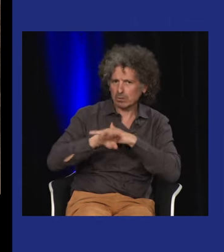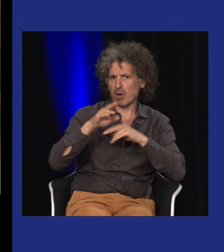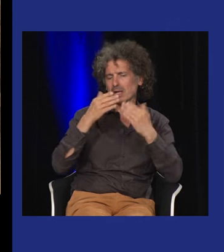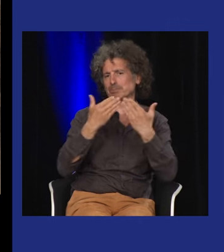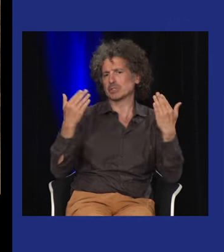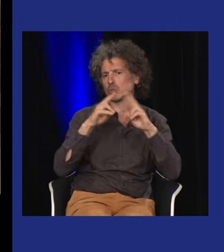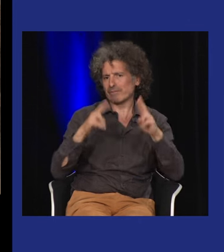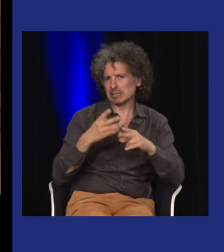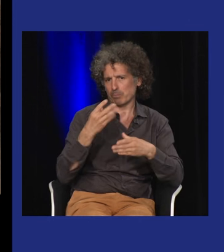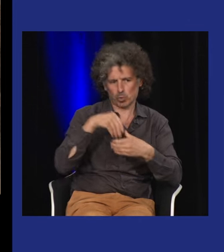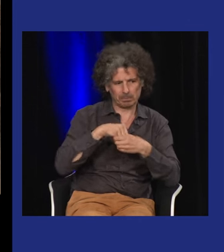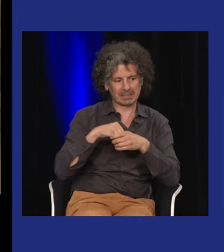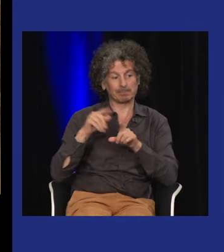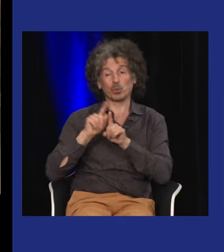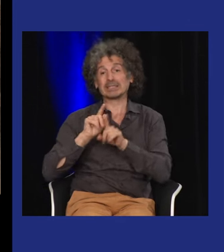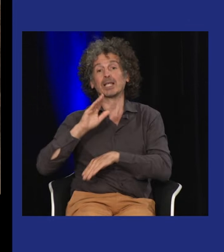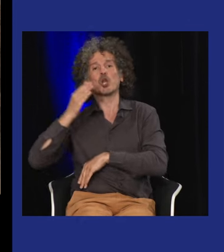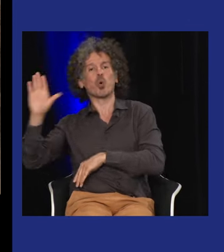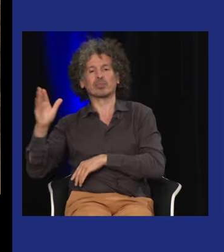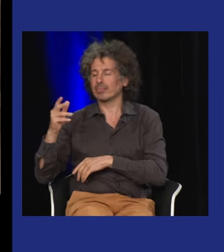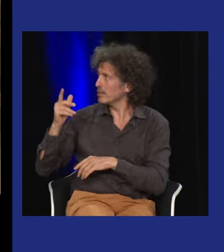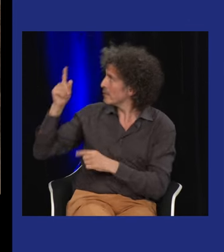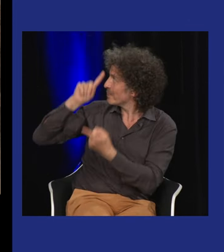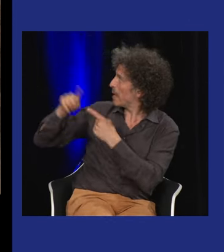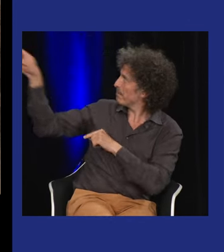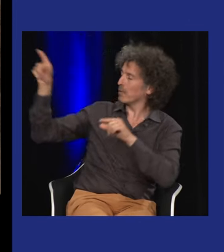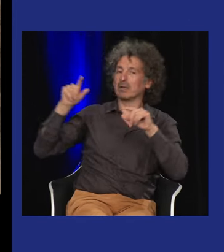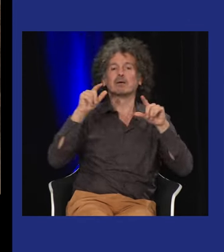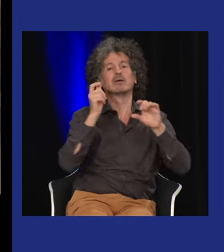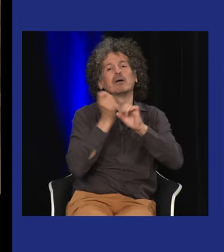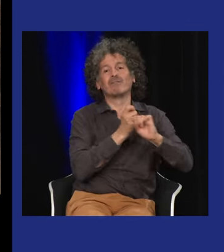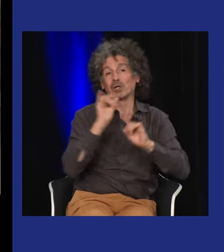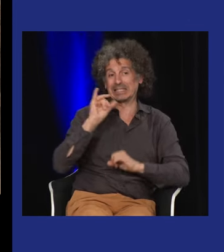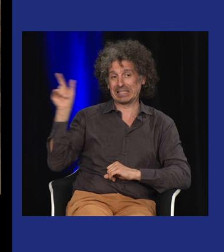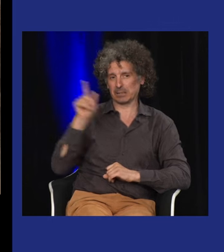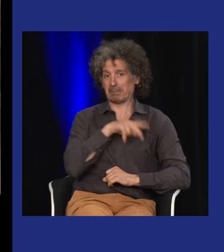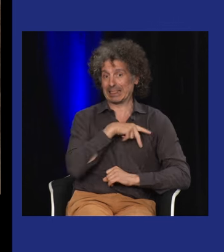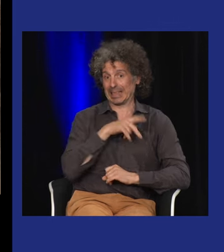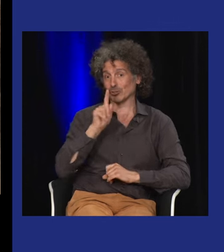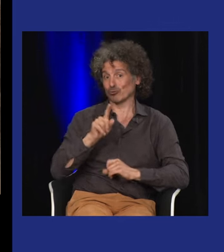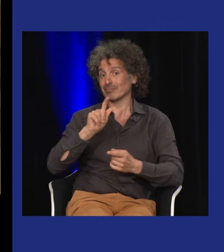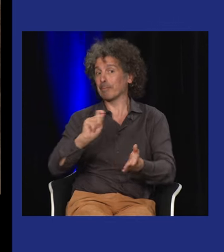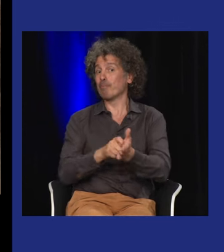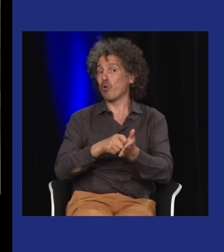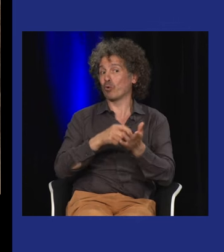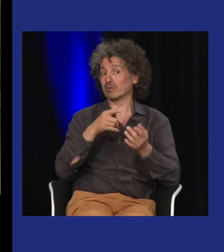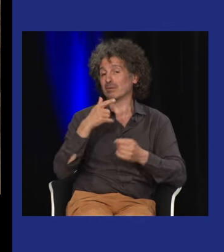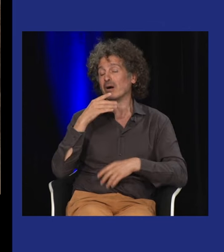Et ce tabou, l'eau a été primée, etc. Et il y a une autre oeuvre à côté qui est